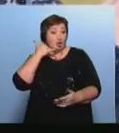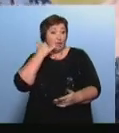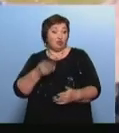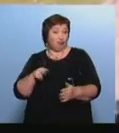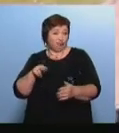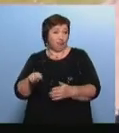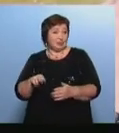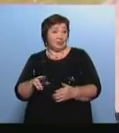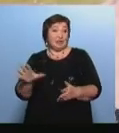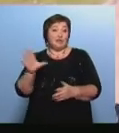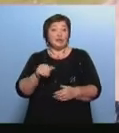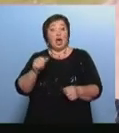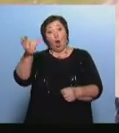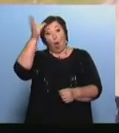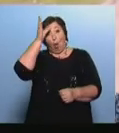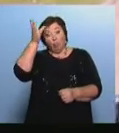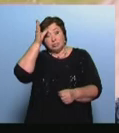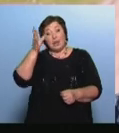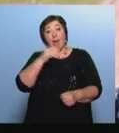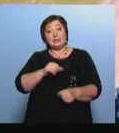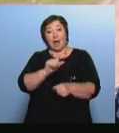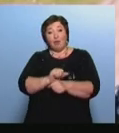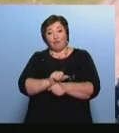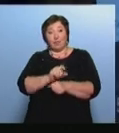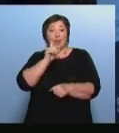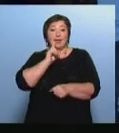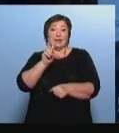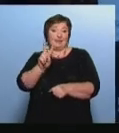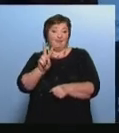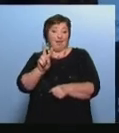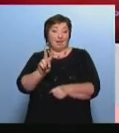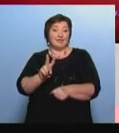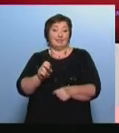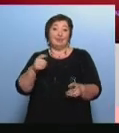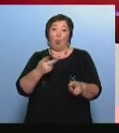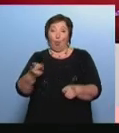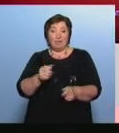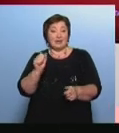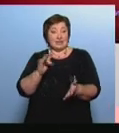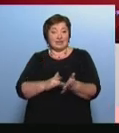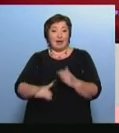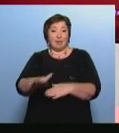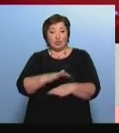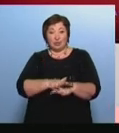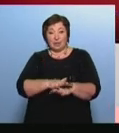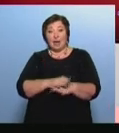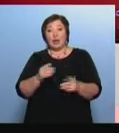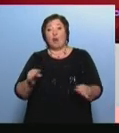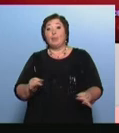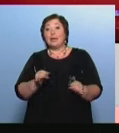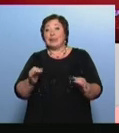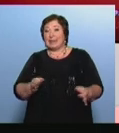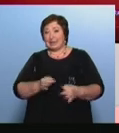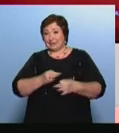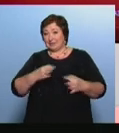умных остановочных комплексов смонтировано пока два, оба на центральной площади Работники леса отмечают сегодня свой